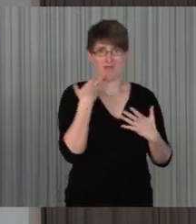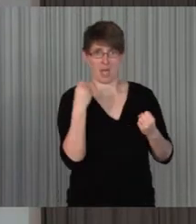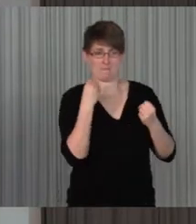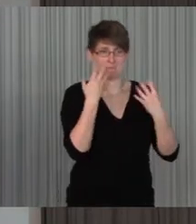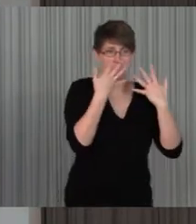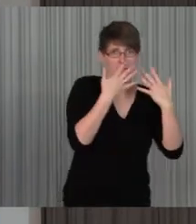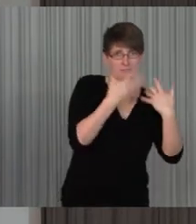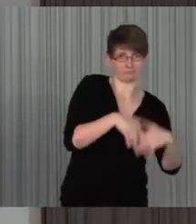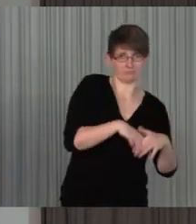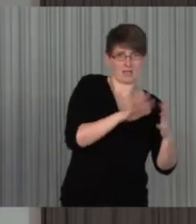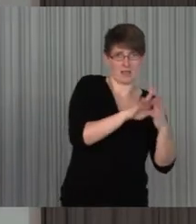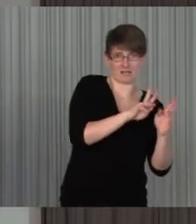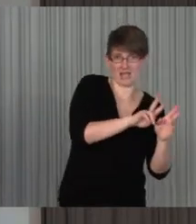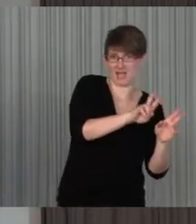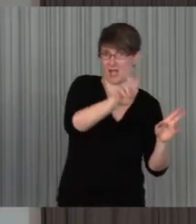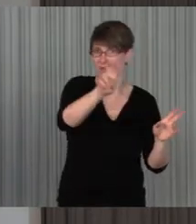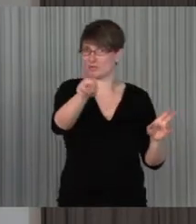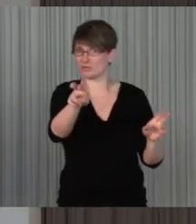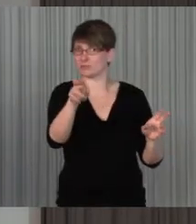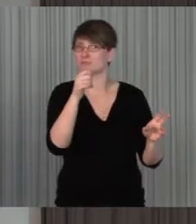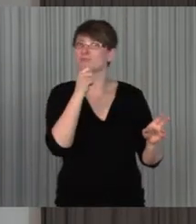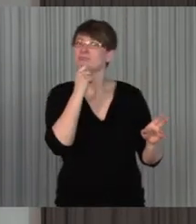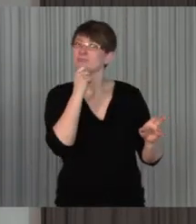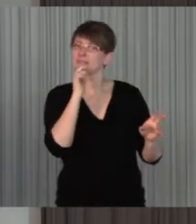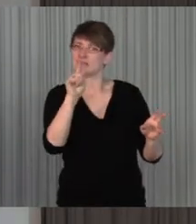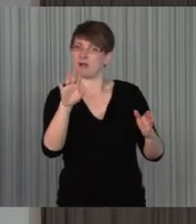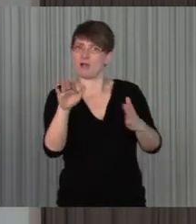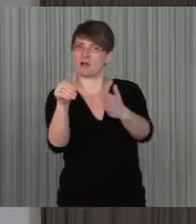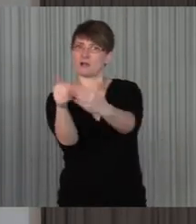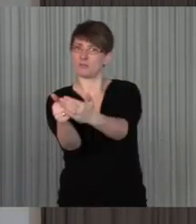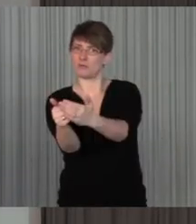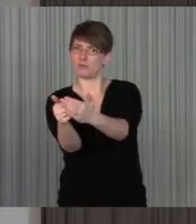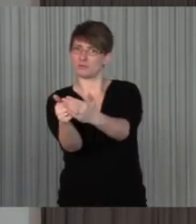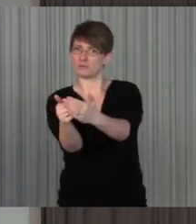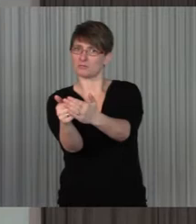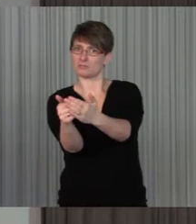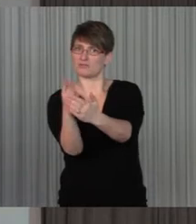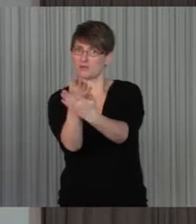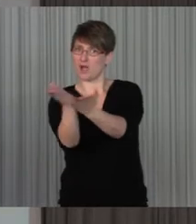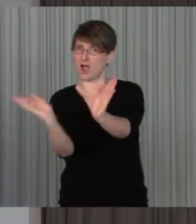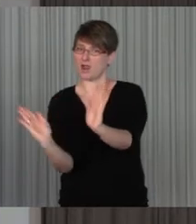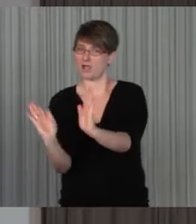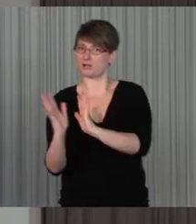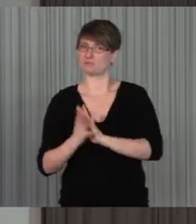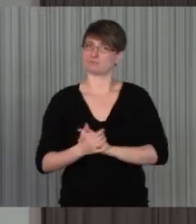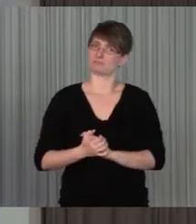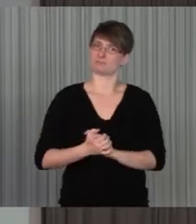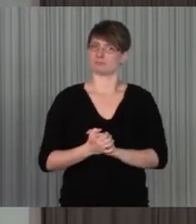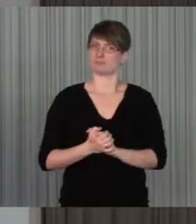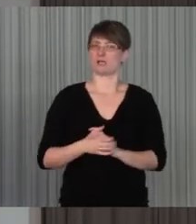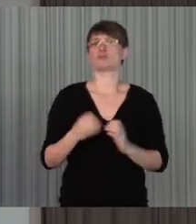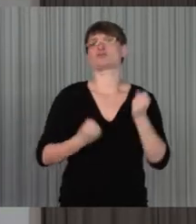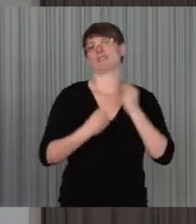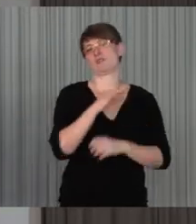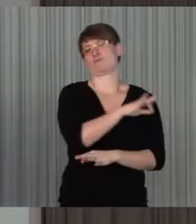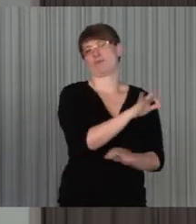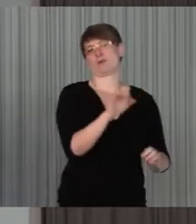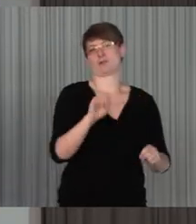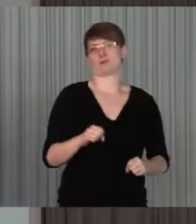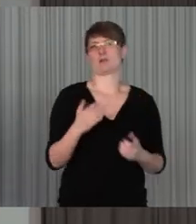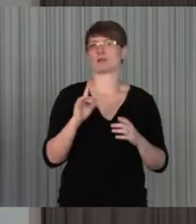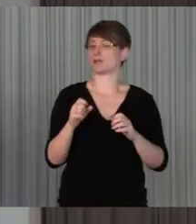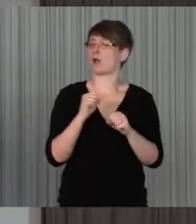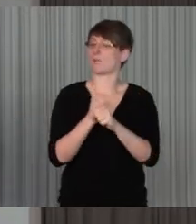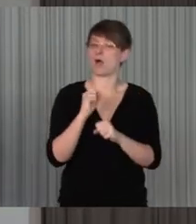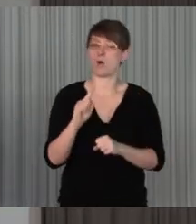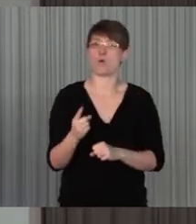Atmosphäre raus und gehe eben in ein Angebot für alle. Es kann aber natürlich auch eine Barriere